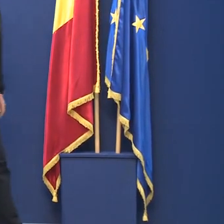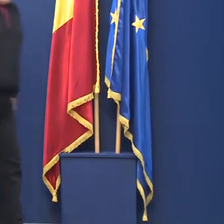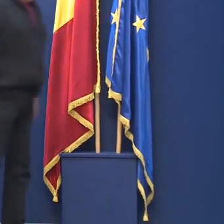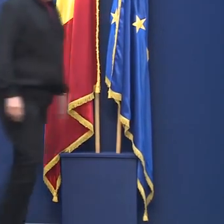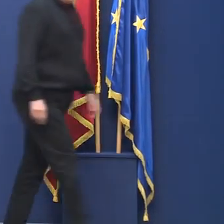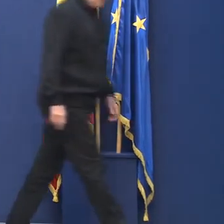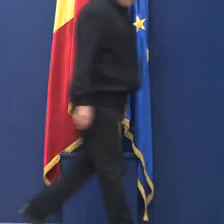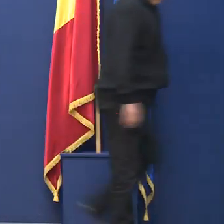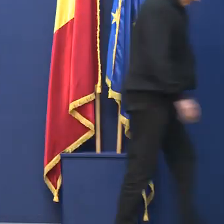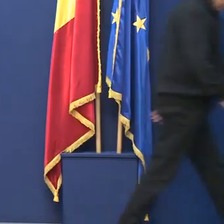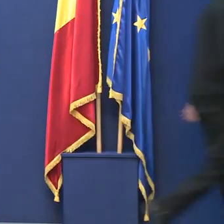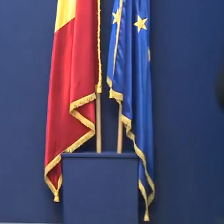Vă mulțumesc!